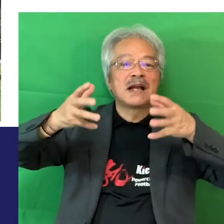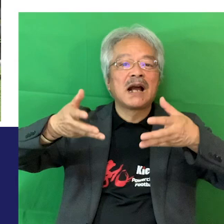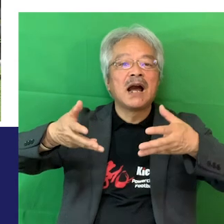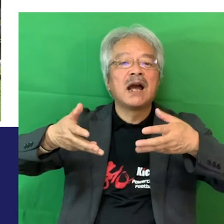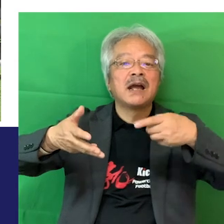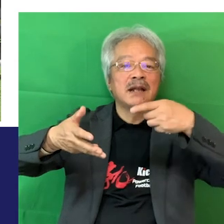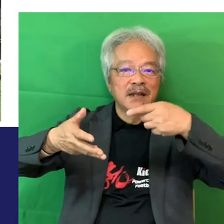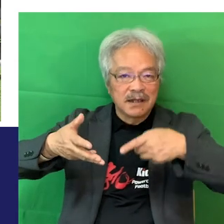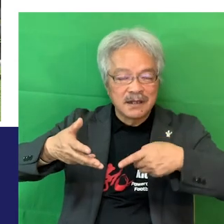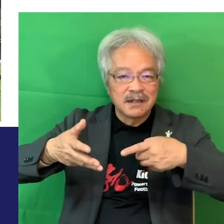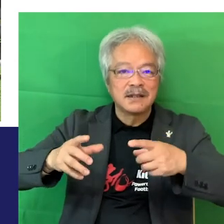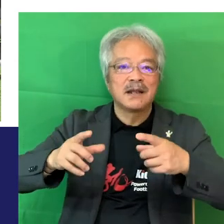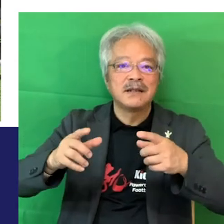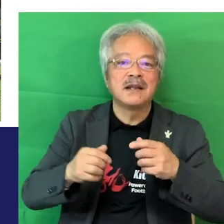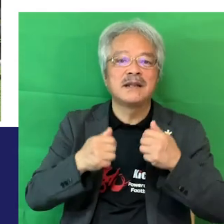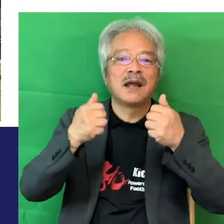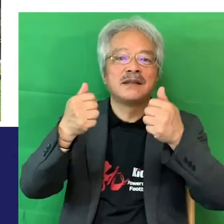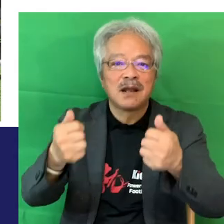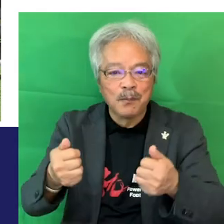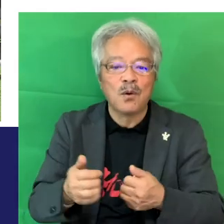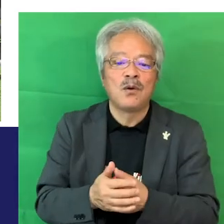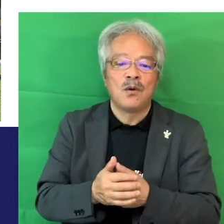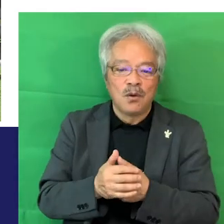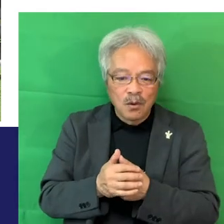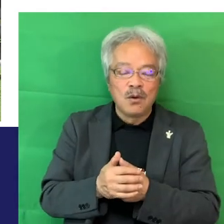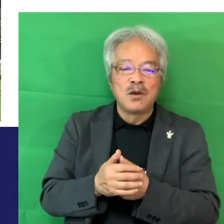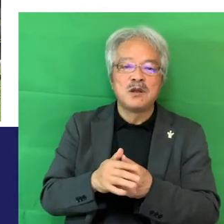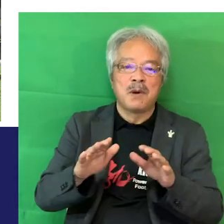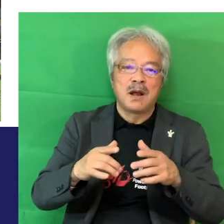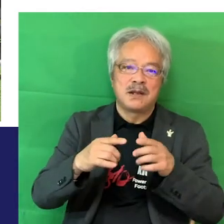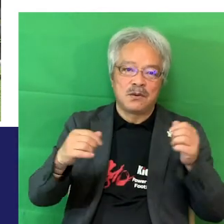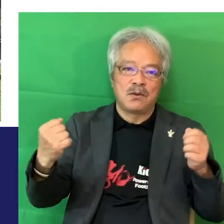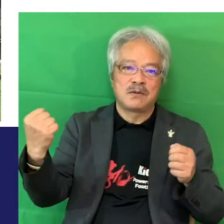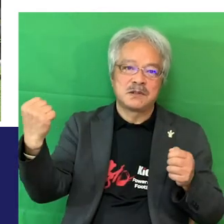世界に出ていっても今競合国になってきましたね